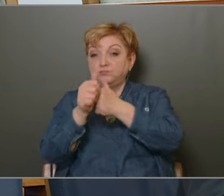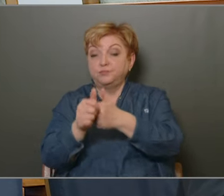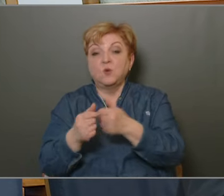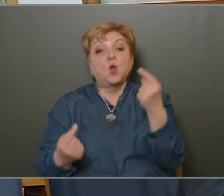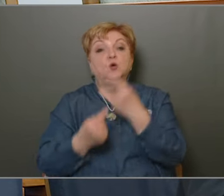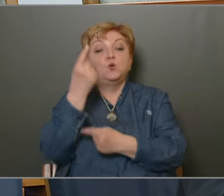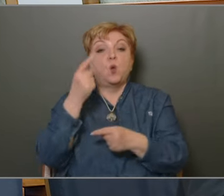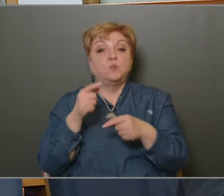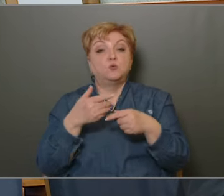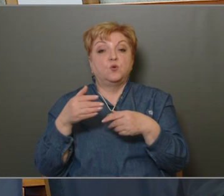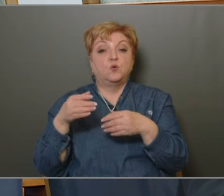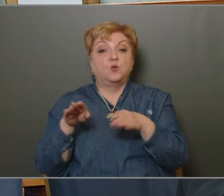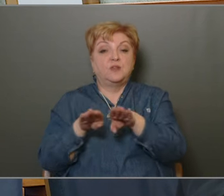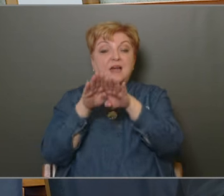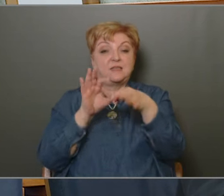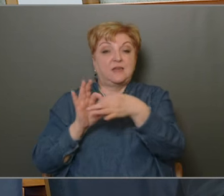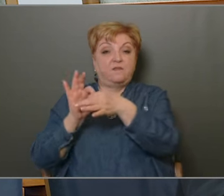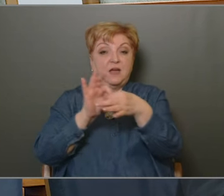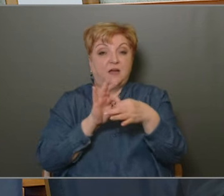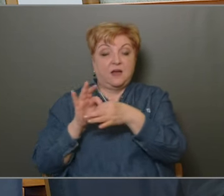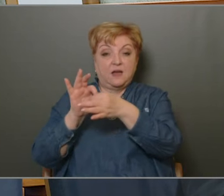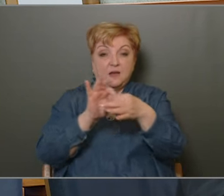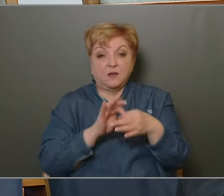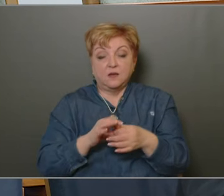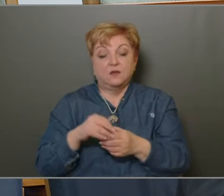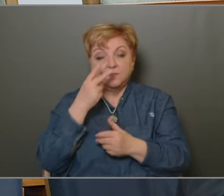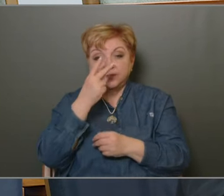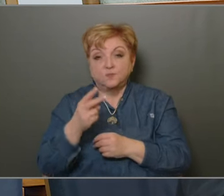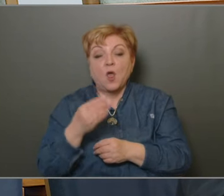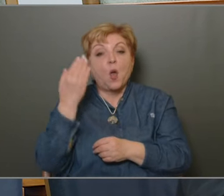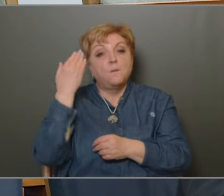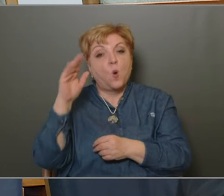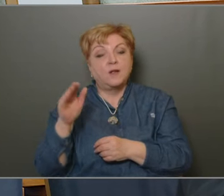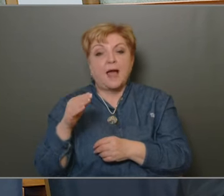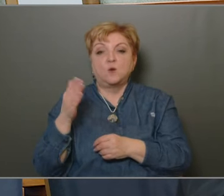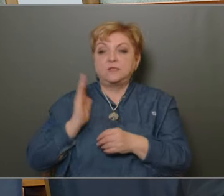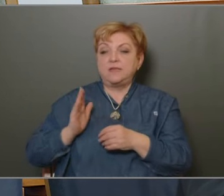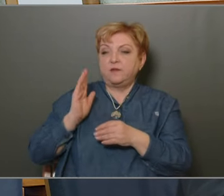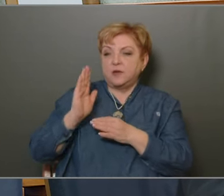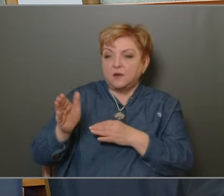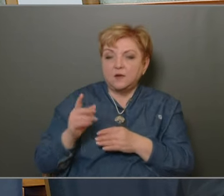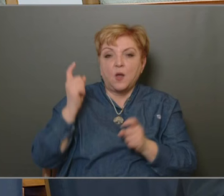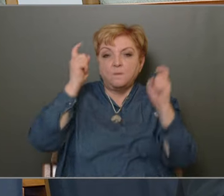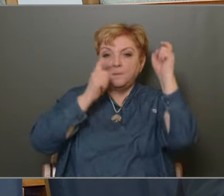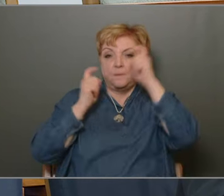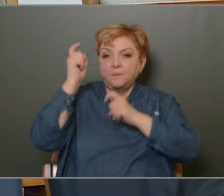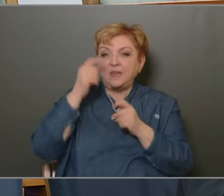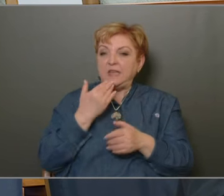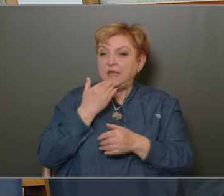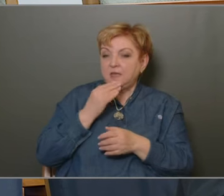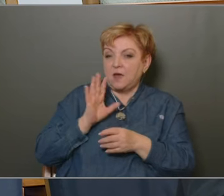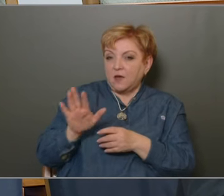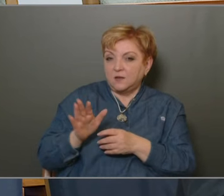különböző társzervekkel való együttműködésen túlmenően a felügyelet fokozott figyelmet fordított a polgárok a civilszféra által megfogalmazott igények